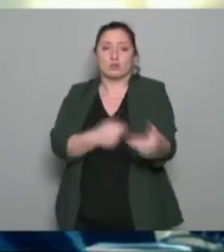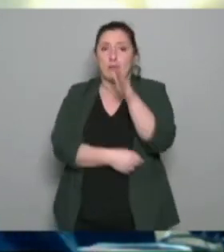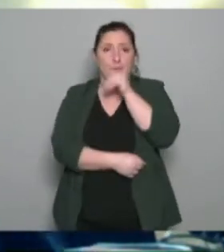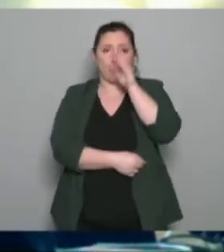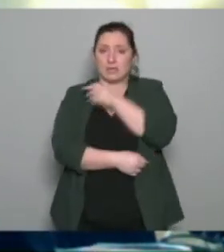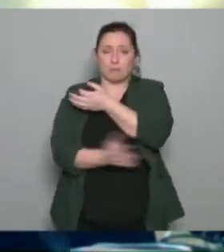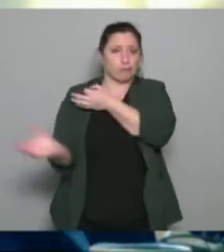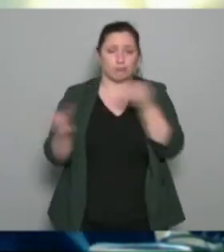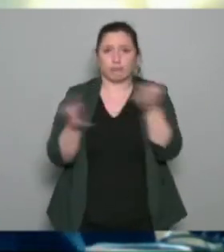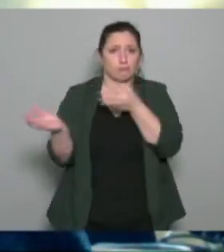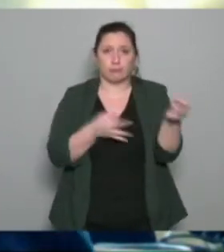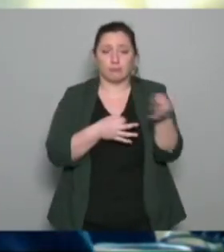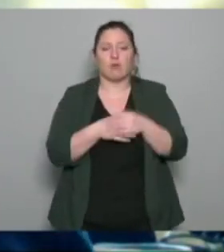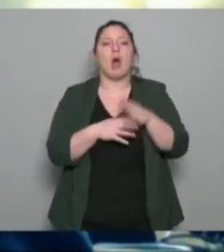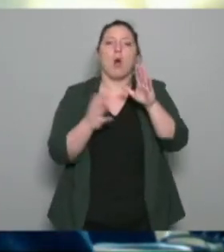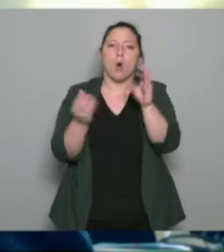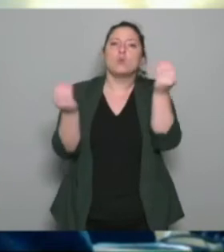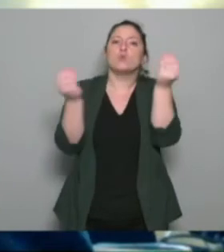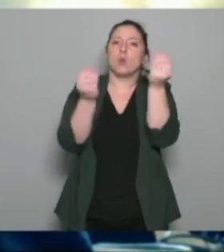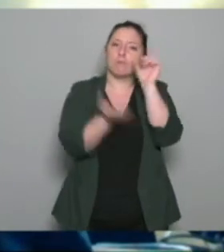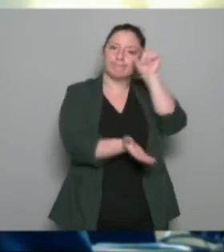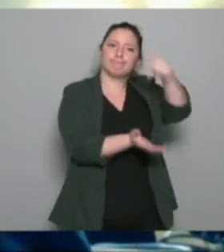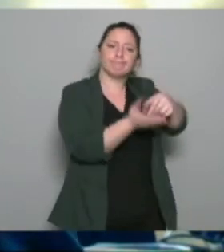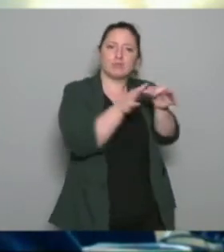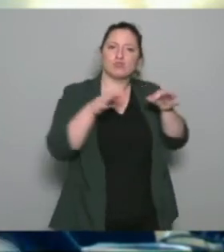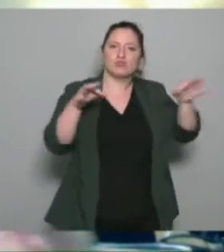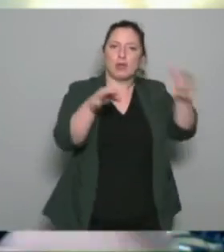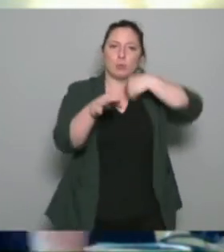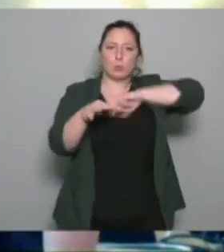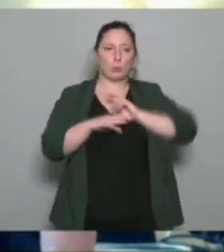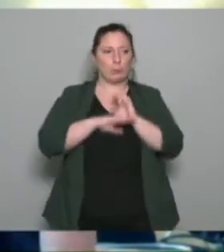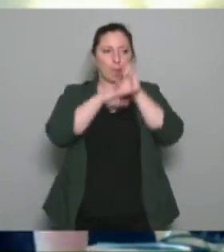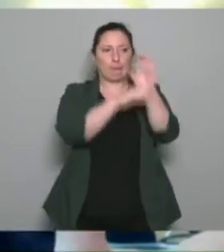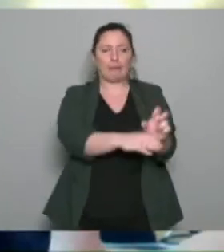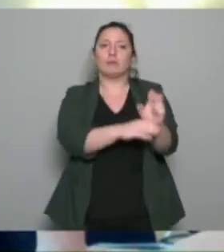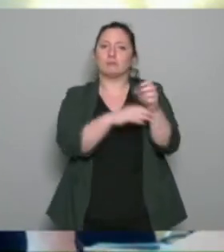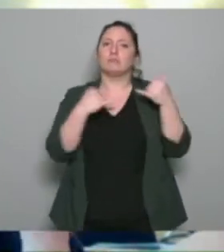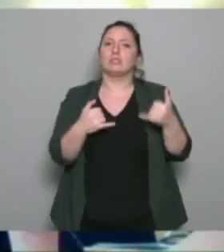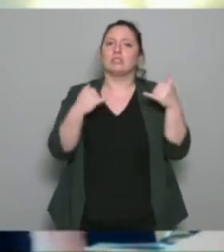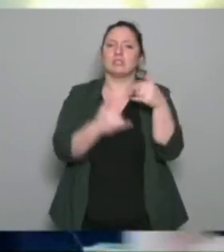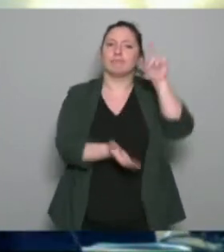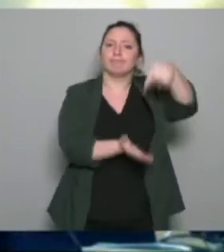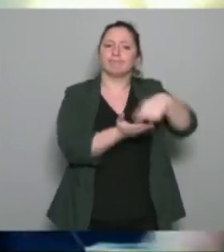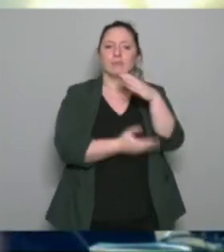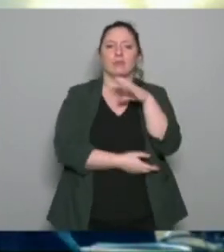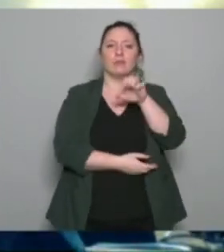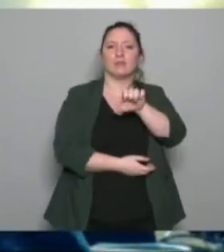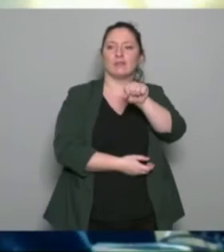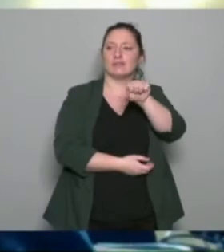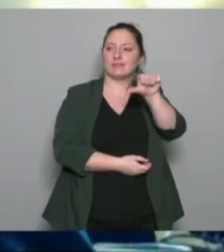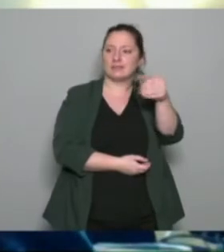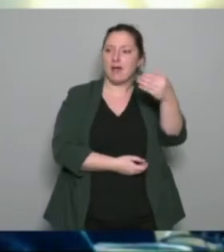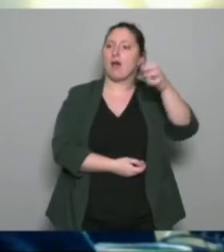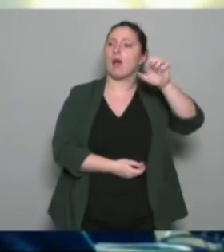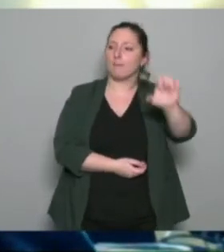fois dans une salle qu'on a mis à disposition ici sur le sésame et puis également il y a beaucoup de séances qui se sont